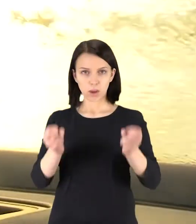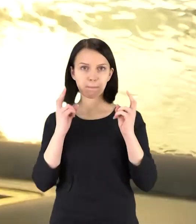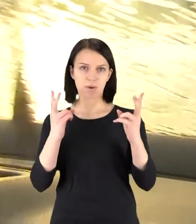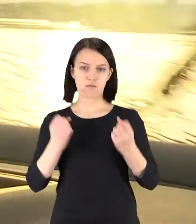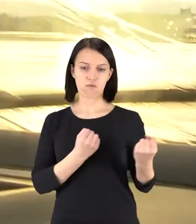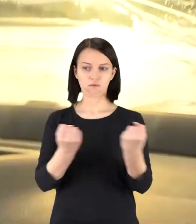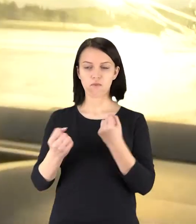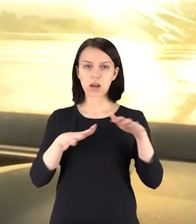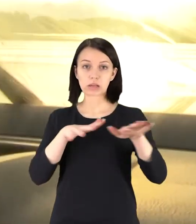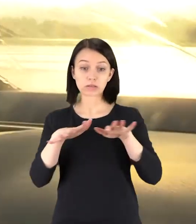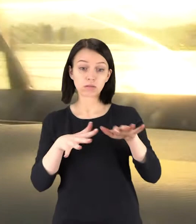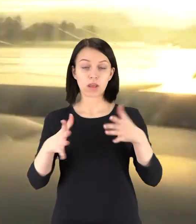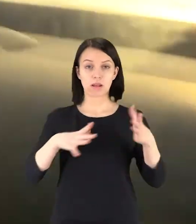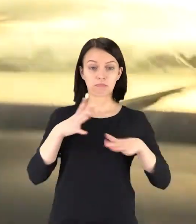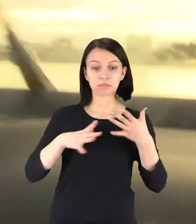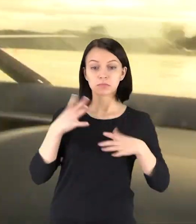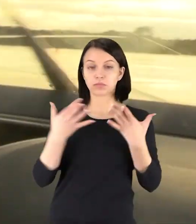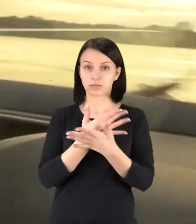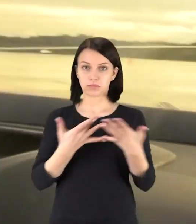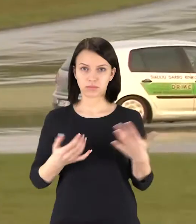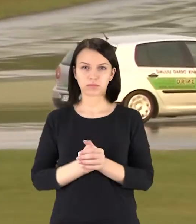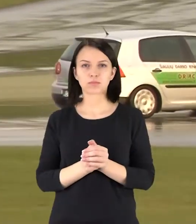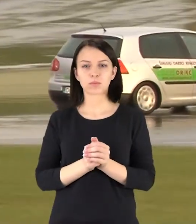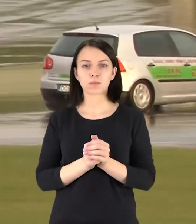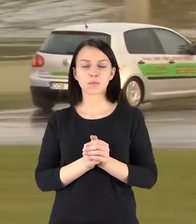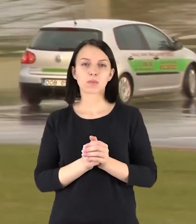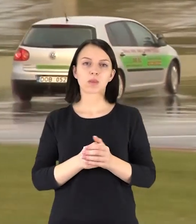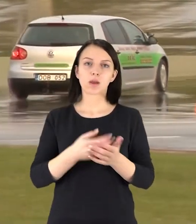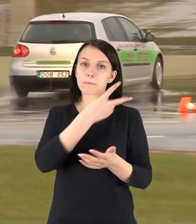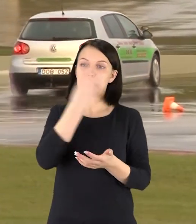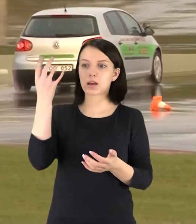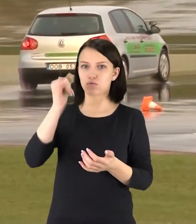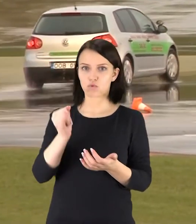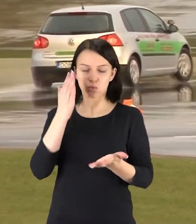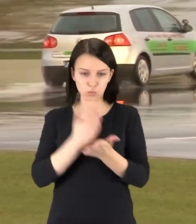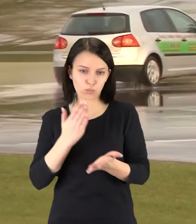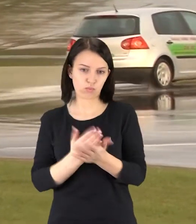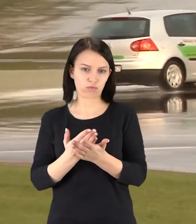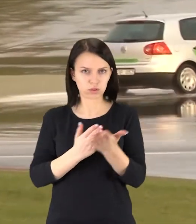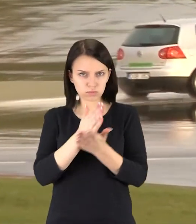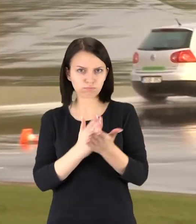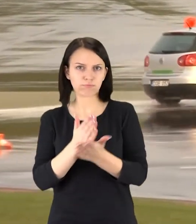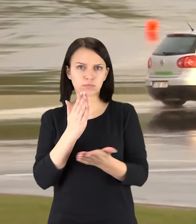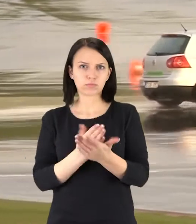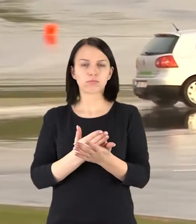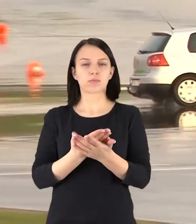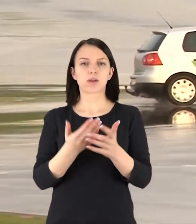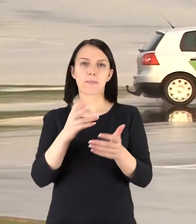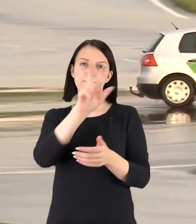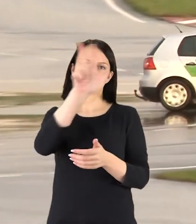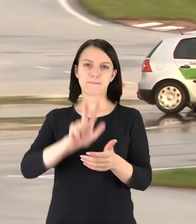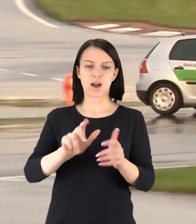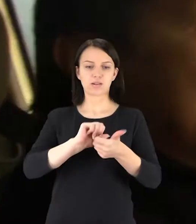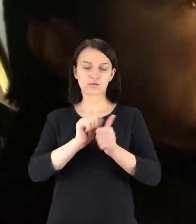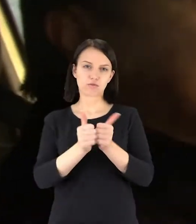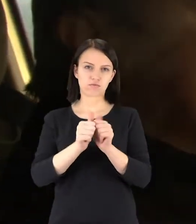Pavojingas vairaimo situacija simituojančioje atrasoje vairaimo įgūdžius būtinus lietuviškam rūdeniui demonstruoja pats Baltijos šalių